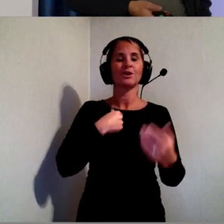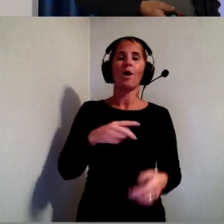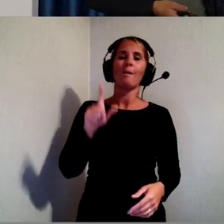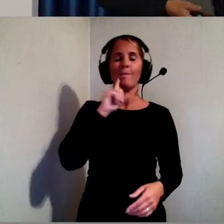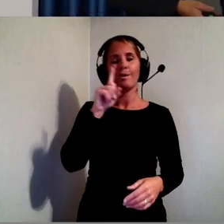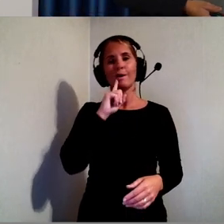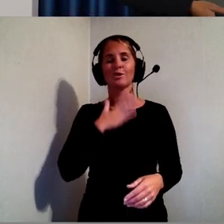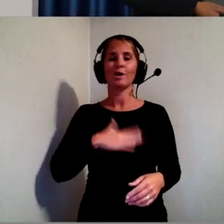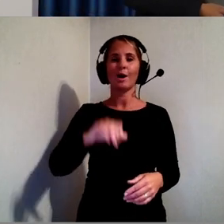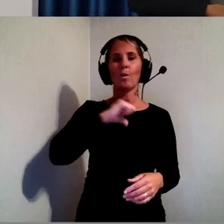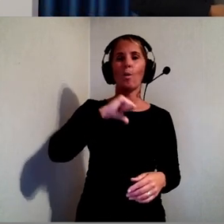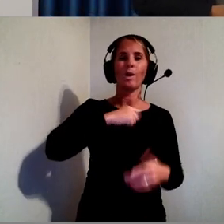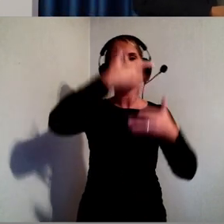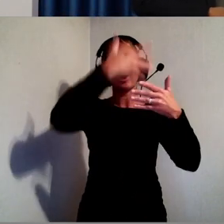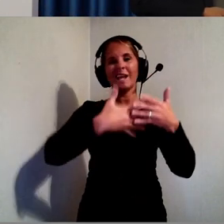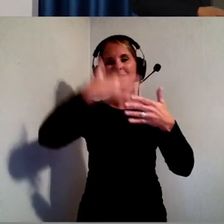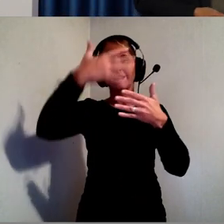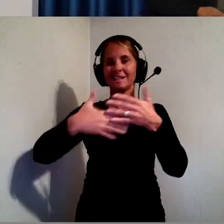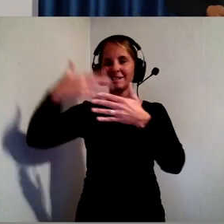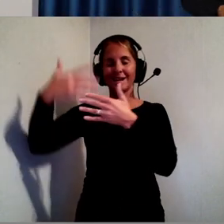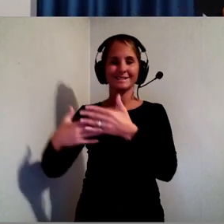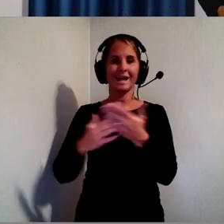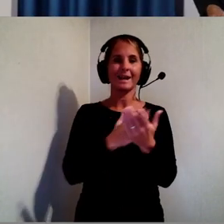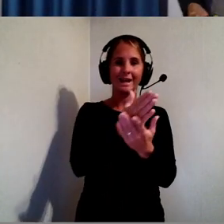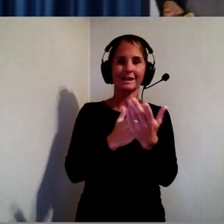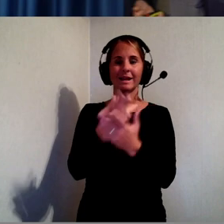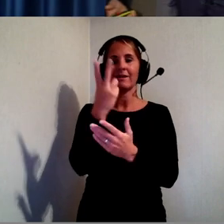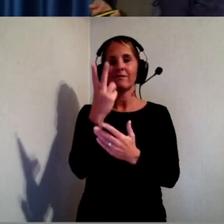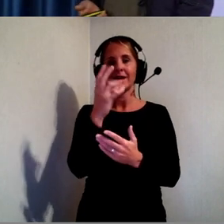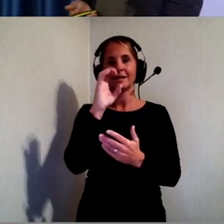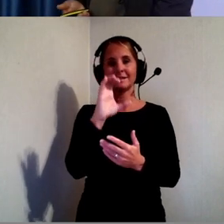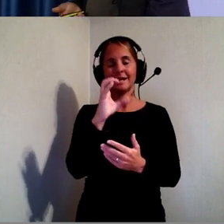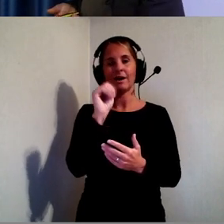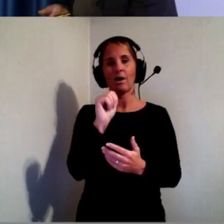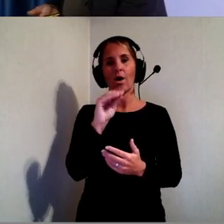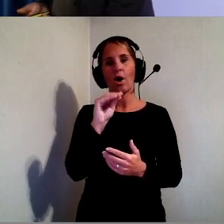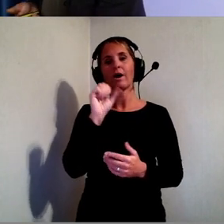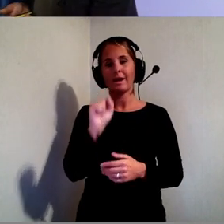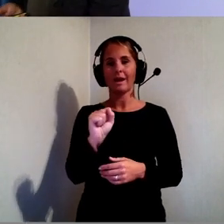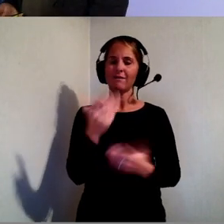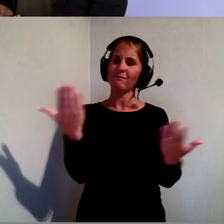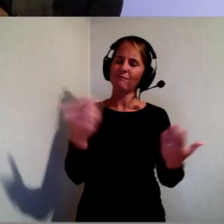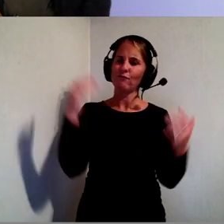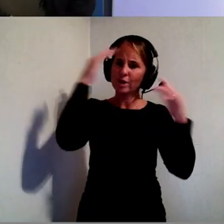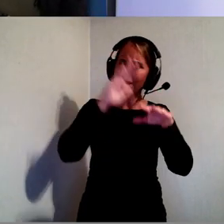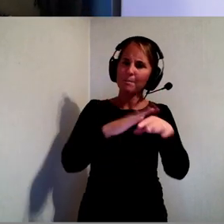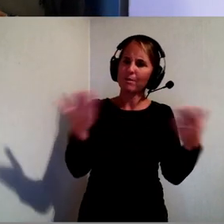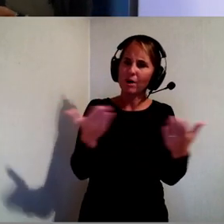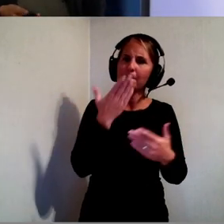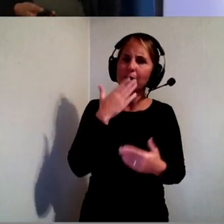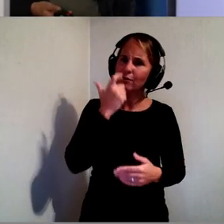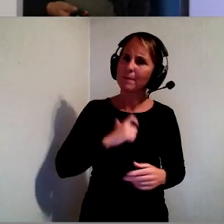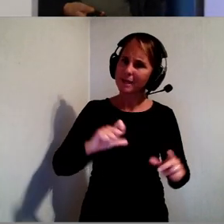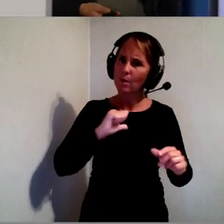riktlinjerna i VCAG till exempel. Och fundera på vad är verkligen, vad är bra för mig också?